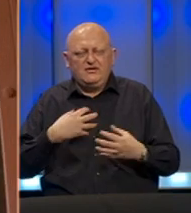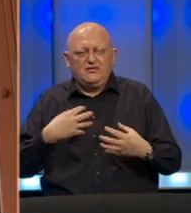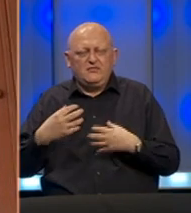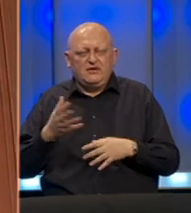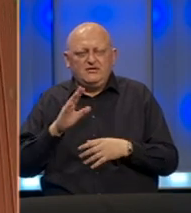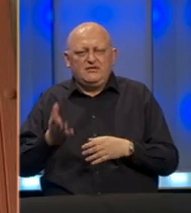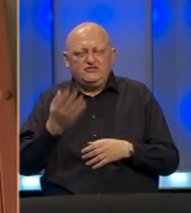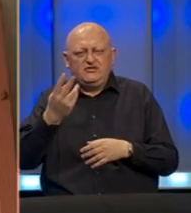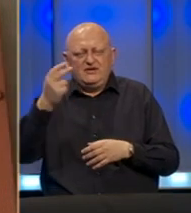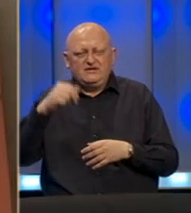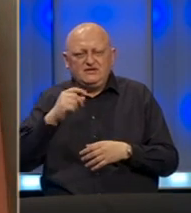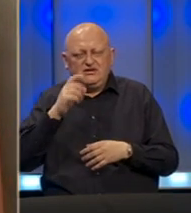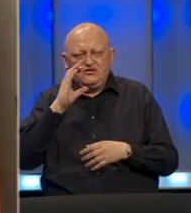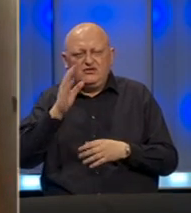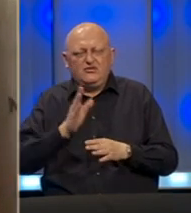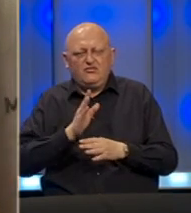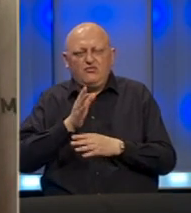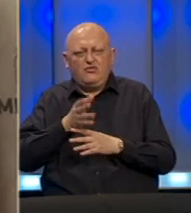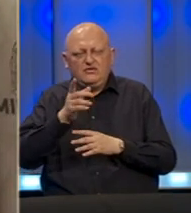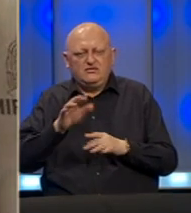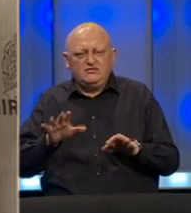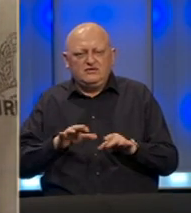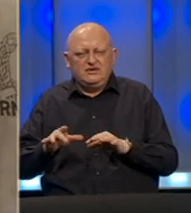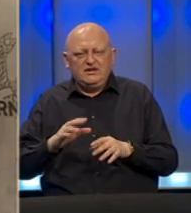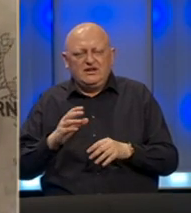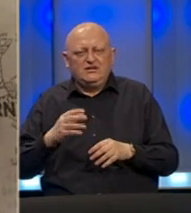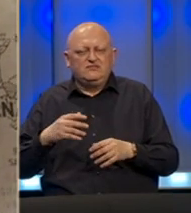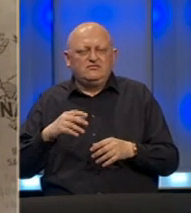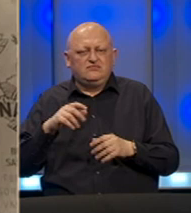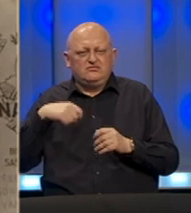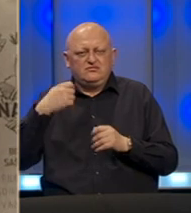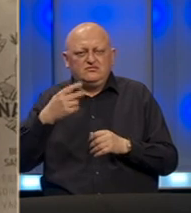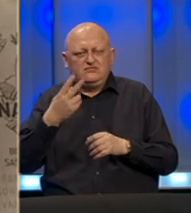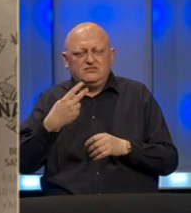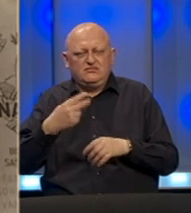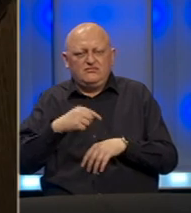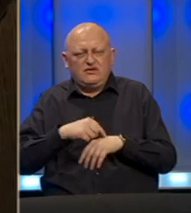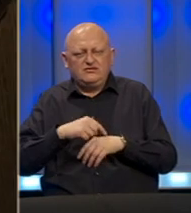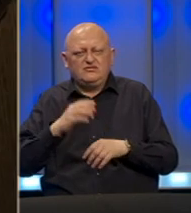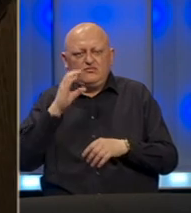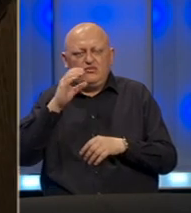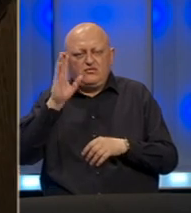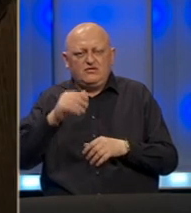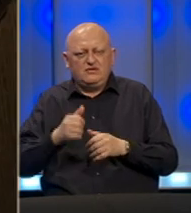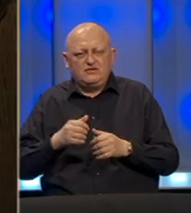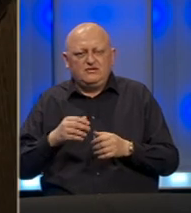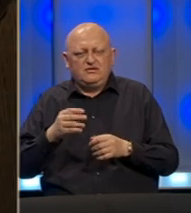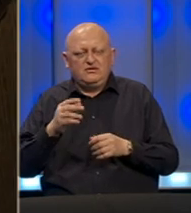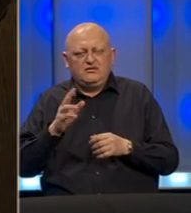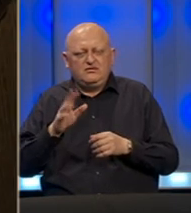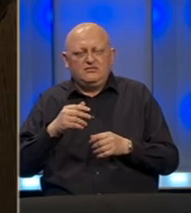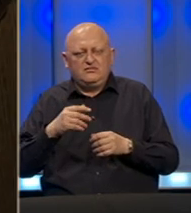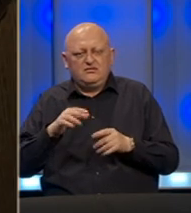a više od 20.000 ljudi posjetilo je njihov digitalni teatr. Večera su 20 časova. Publika također može pogledati